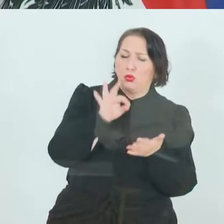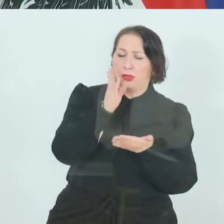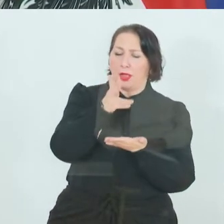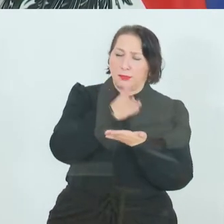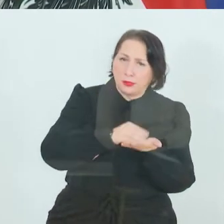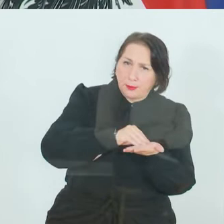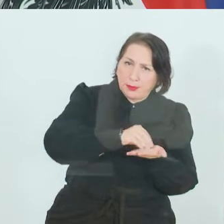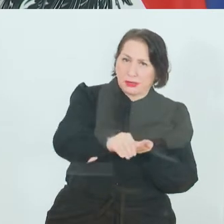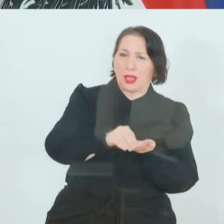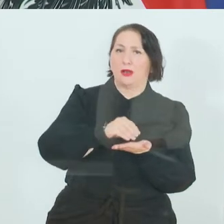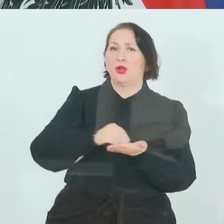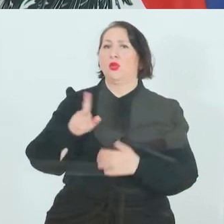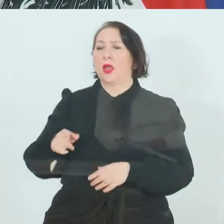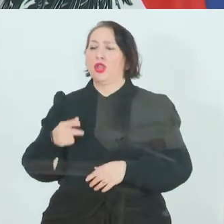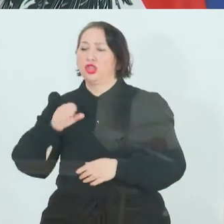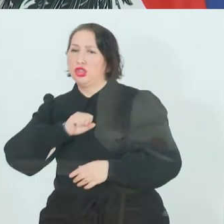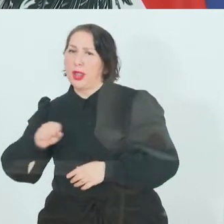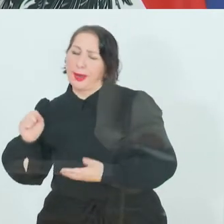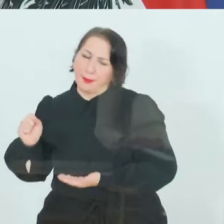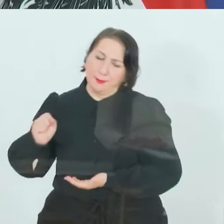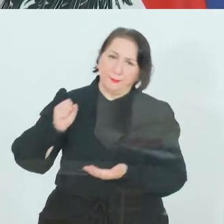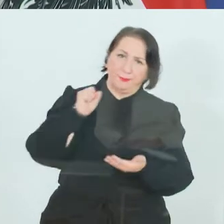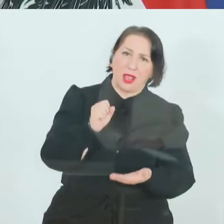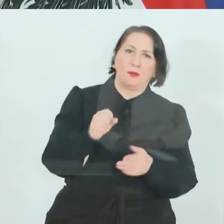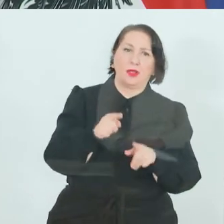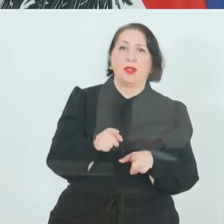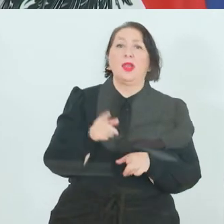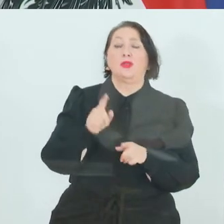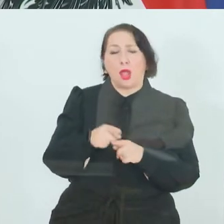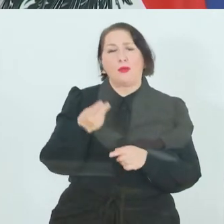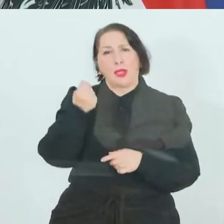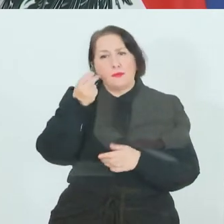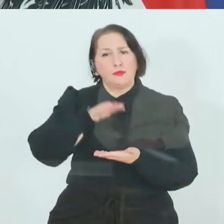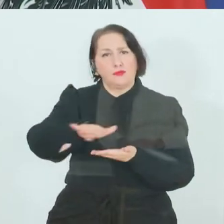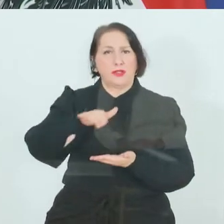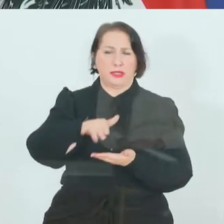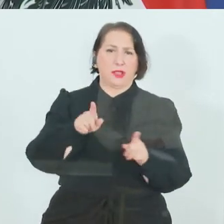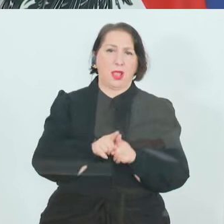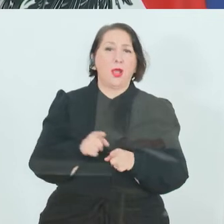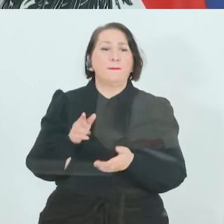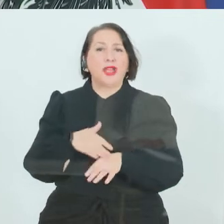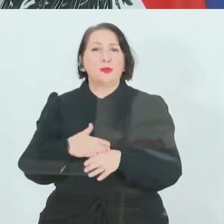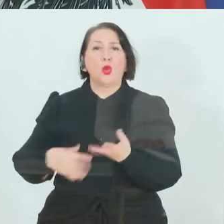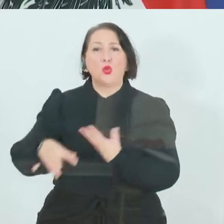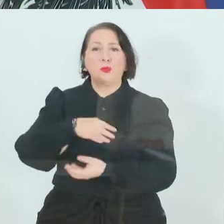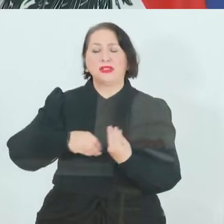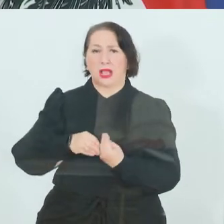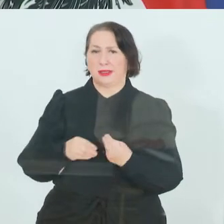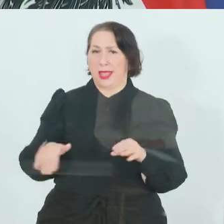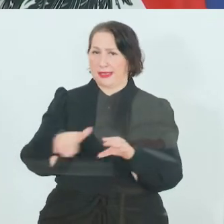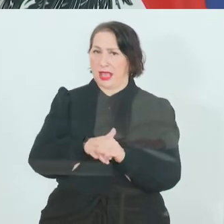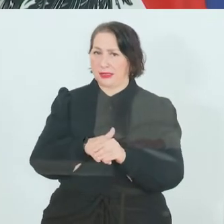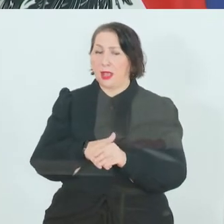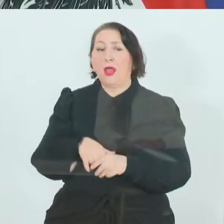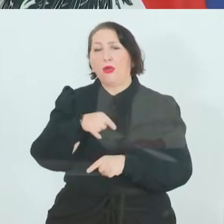darum, dass wir die Instrumente schnell zur Verfügung stellen, nämlich die für Liquidität sorgen, wie beispielsweise der Umsatzersatz. Und dieser